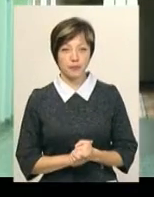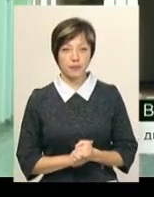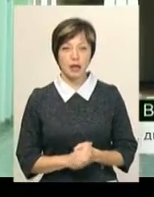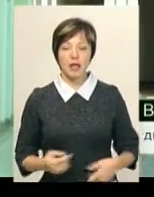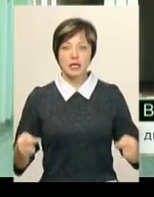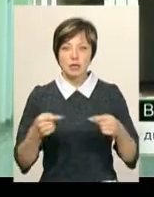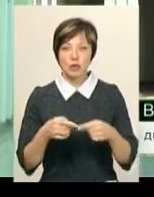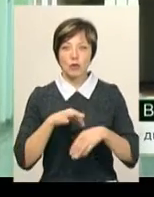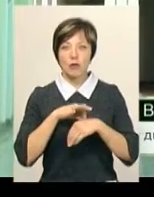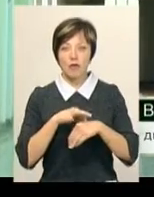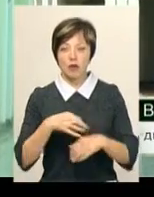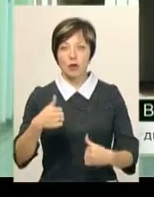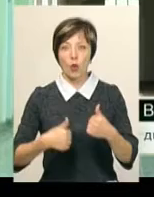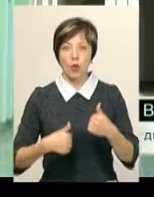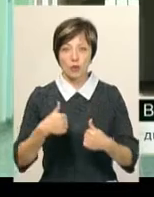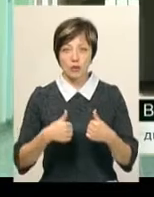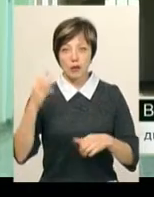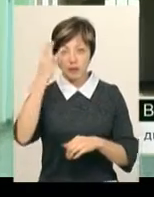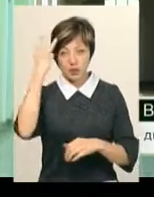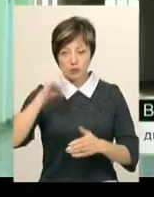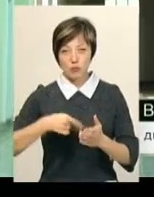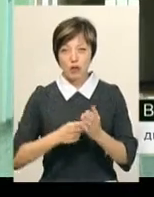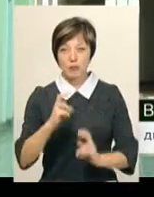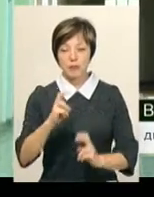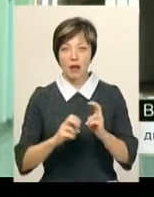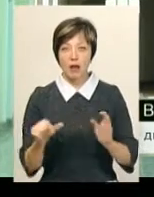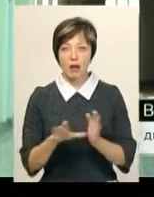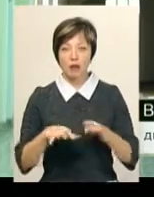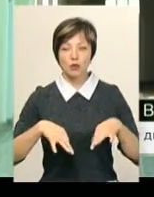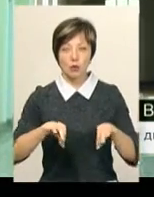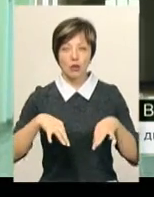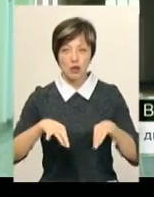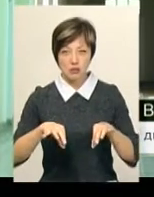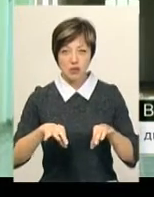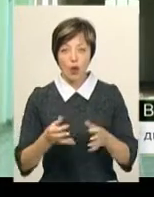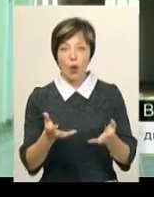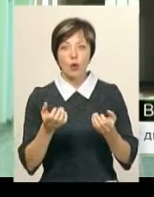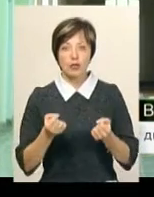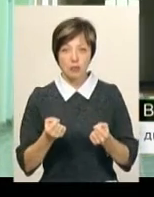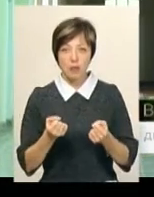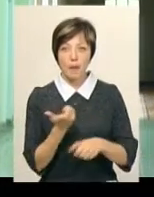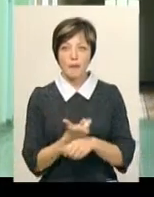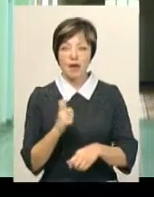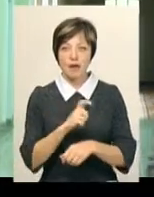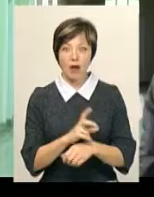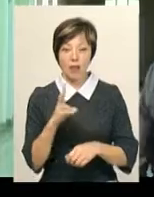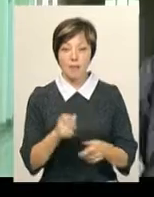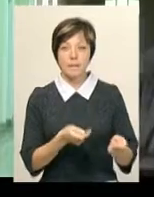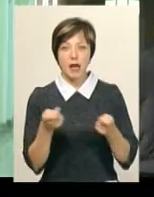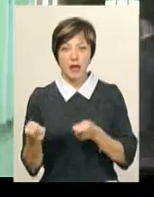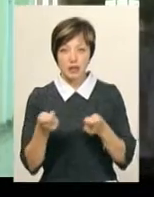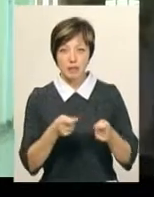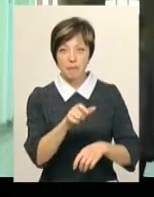проведеного конкурсу, як ви бачите, Хмельницьке комунальне підприємство «Електротранс» отримало перевагу на перевезення